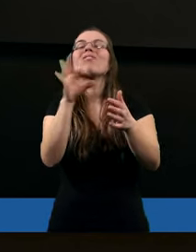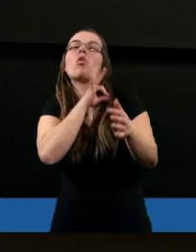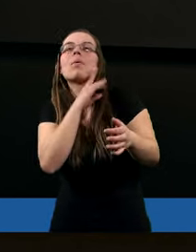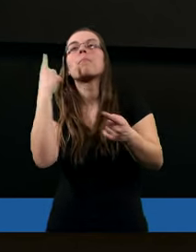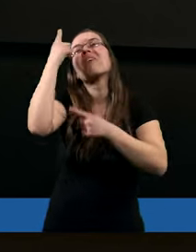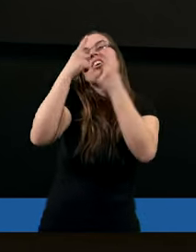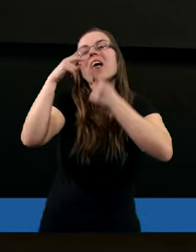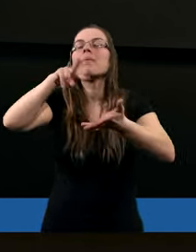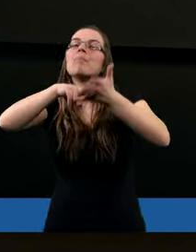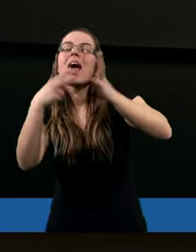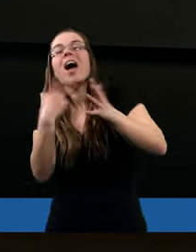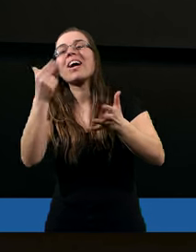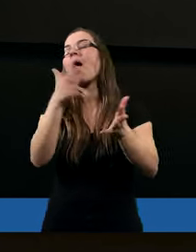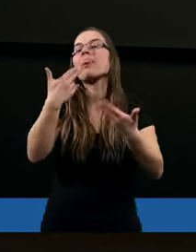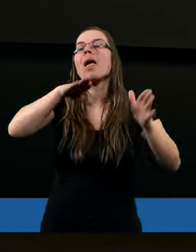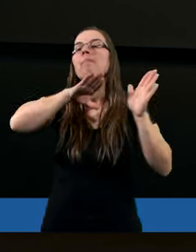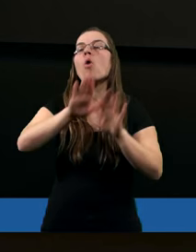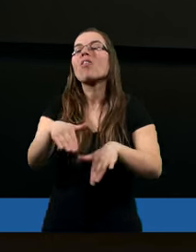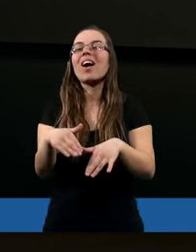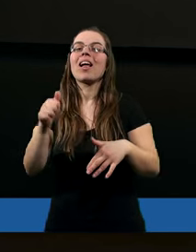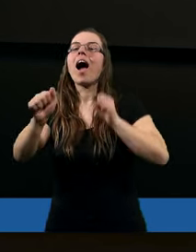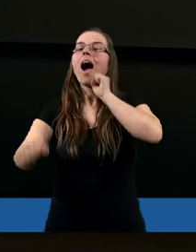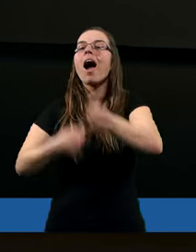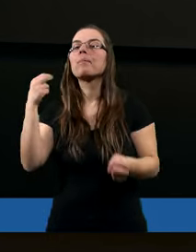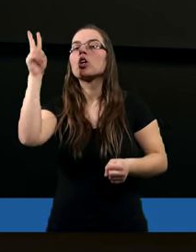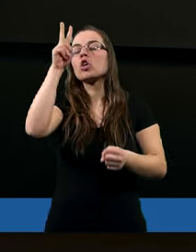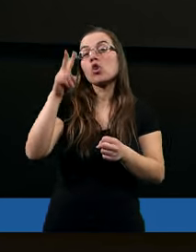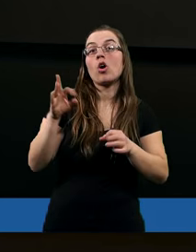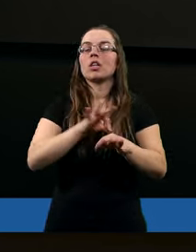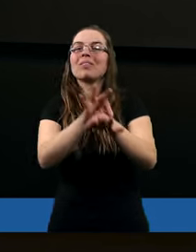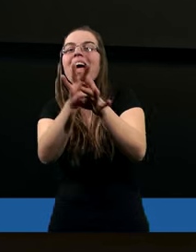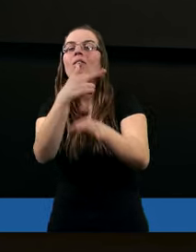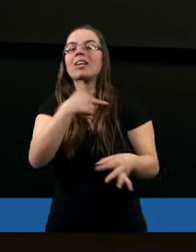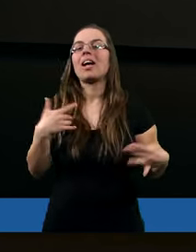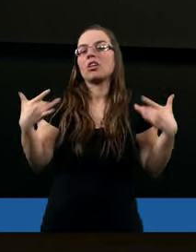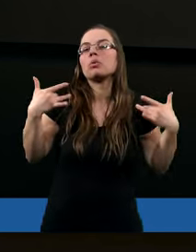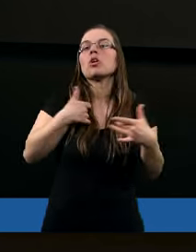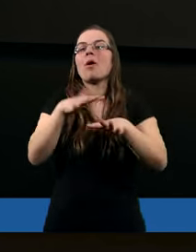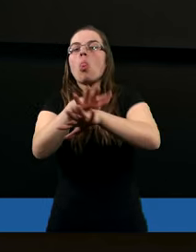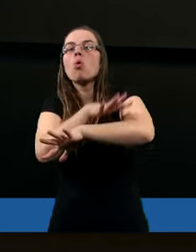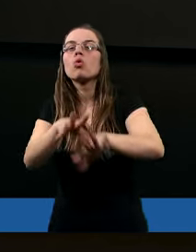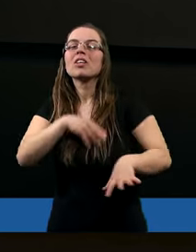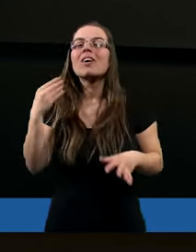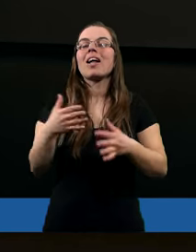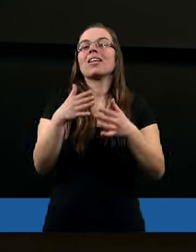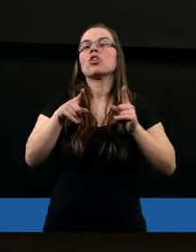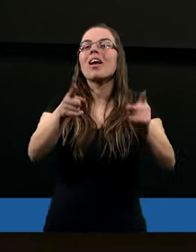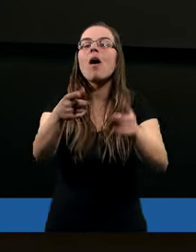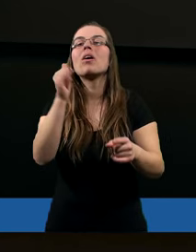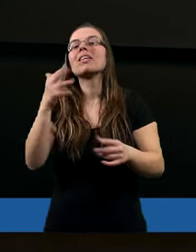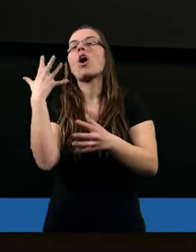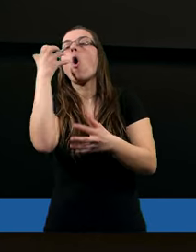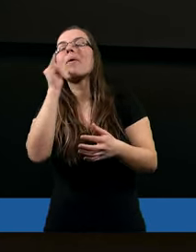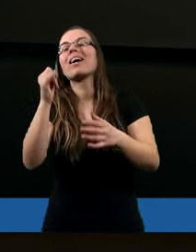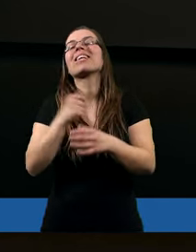swojej wizji świata i tak dalej. Kiedy nie pozwalają, aby ktoś ich przekonał, a szczególnie kiedy przekonał ich Duś Święty, że jednak ten świat trochę inaczej